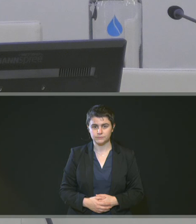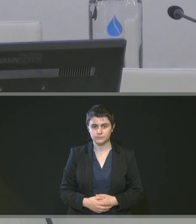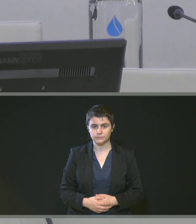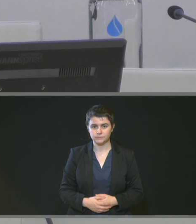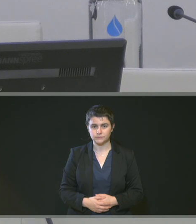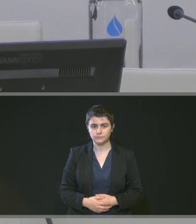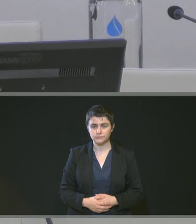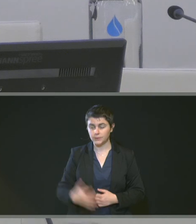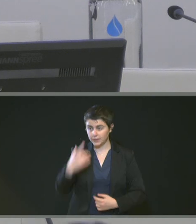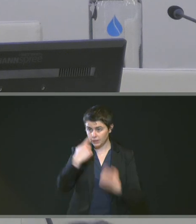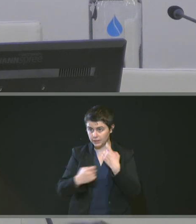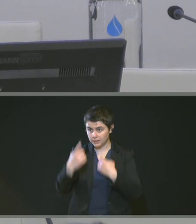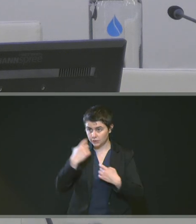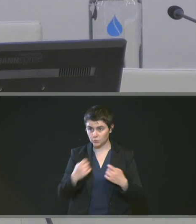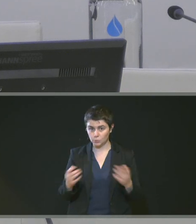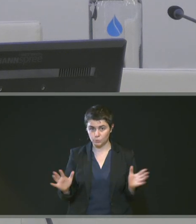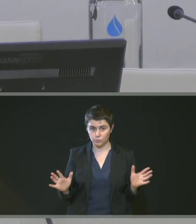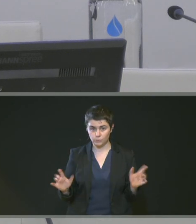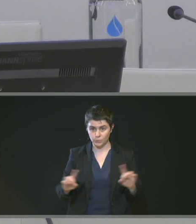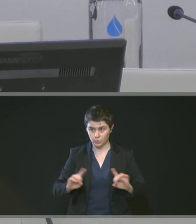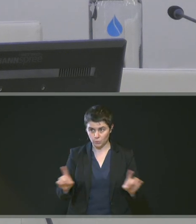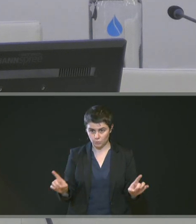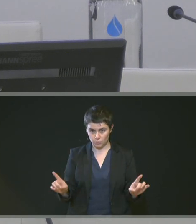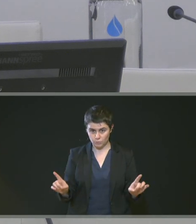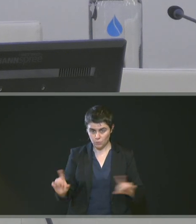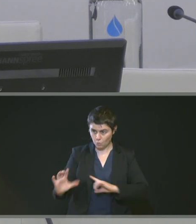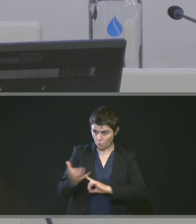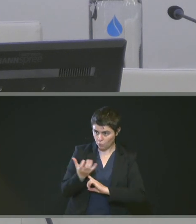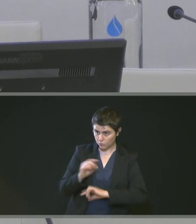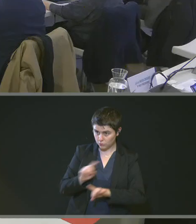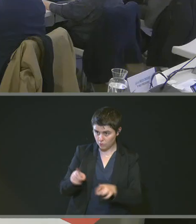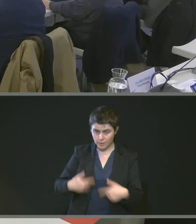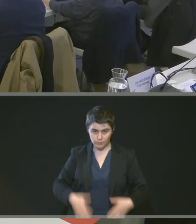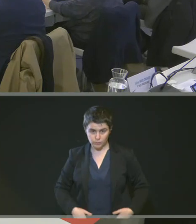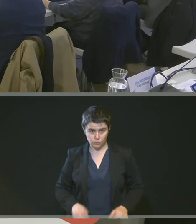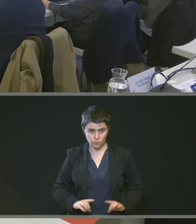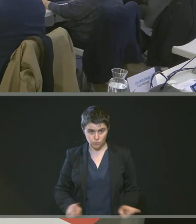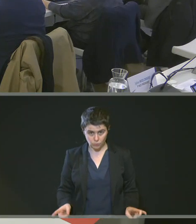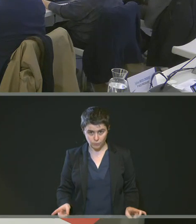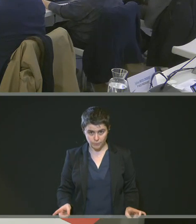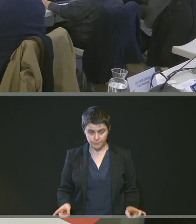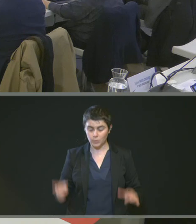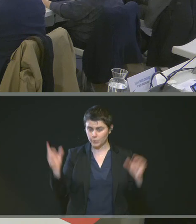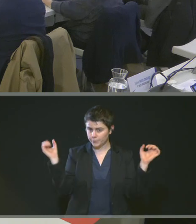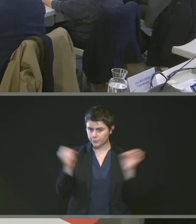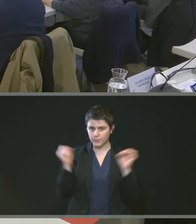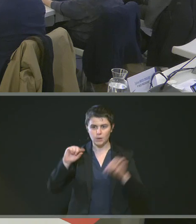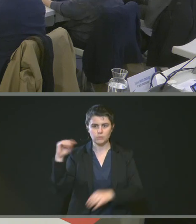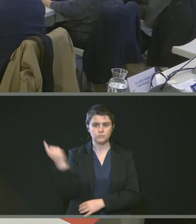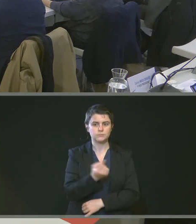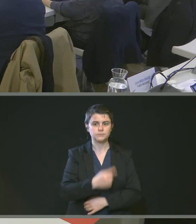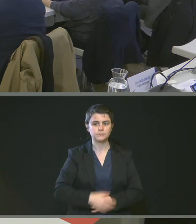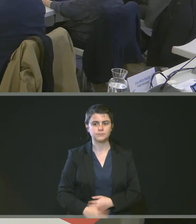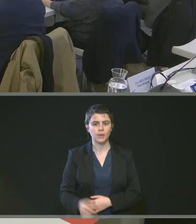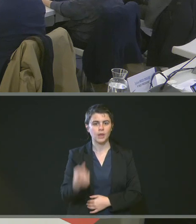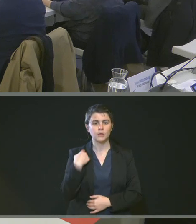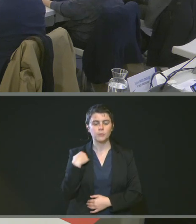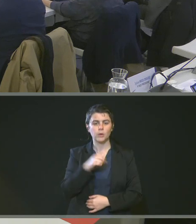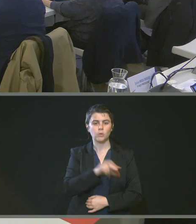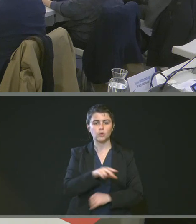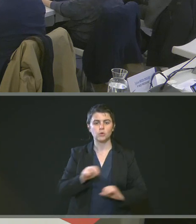Y a-t-il des questions là-dessus ? Non, pas de vote contre, pas d'abstention. Donc, unanimité. passe à le numéro 39,